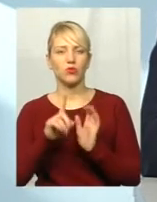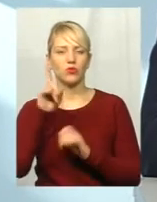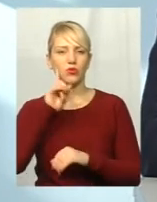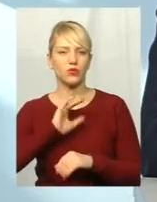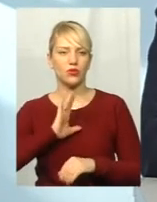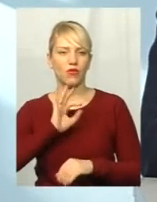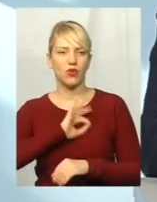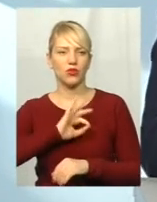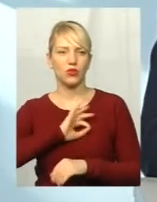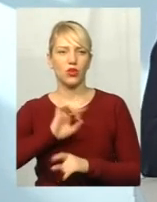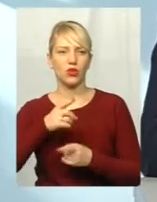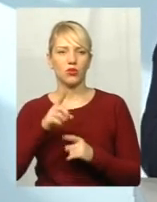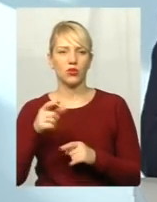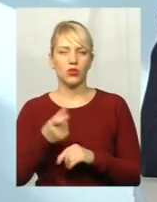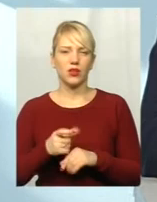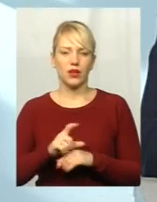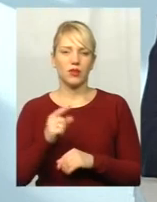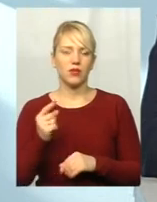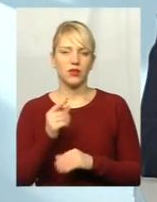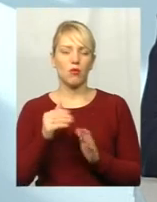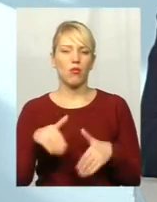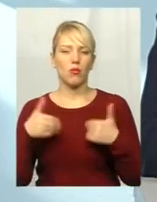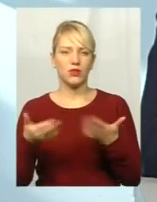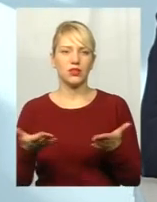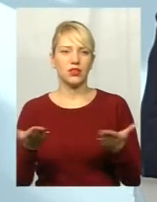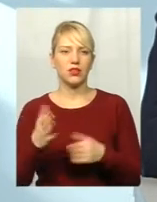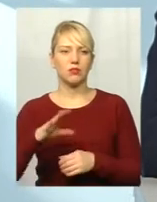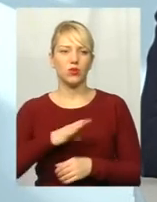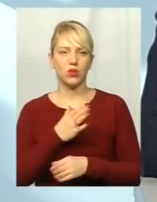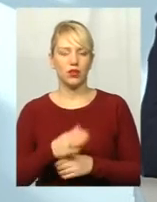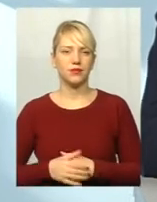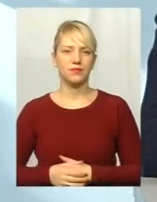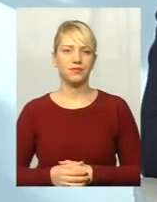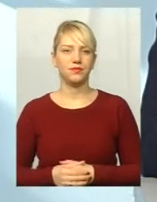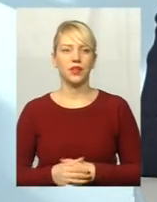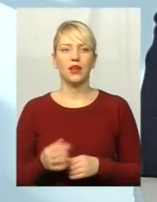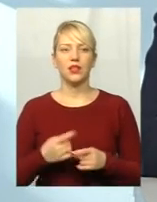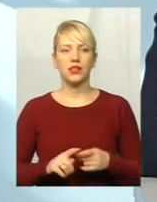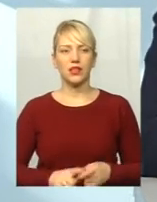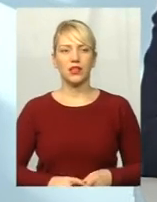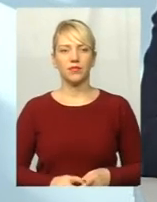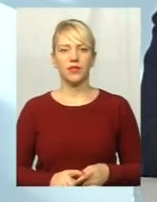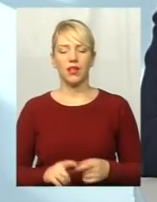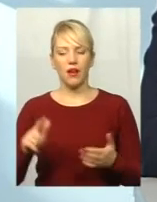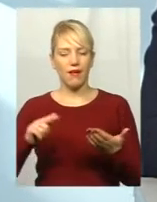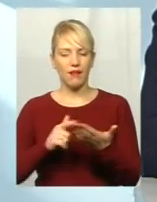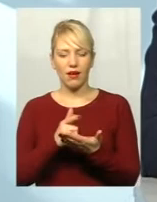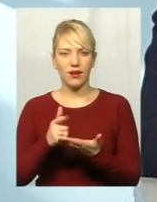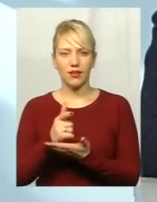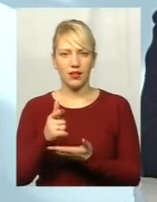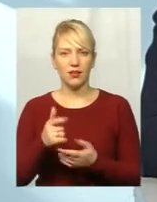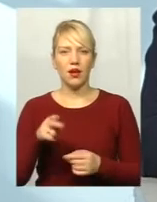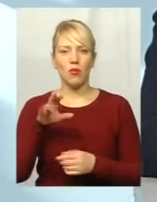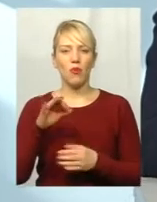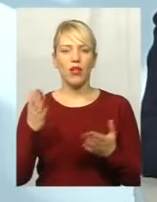що самі найперші пропозиції, які були, це, знову ж, карта, яку ми бачимо, і по картці